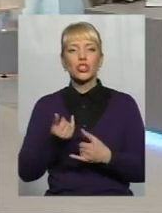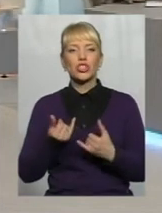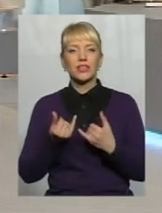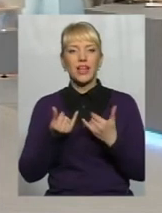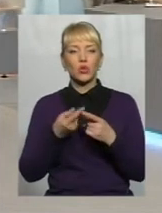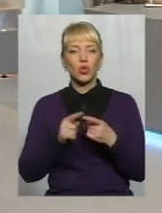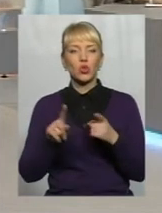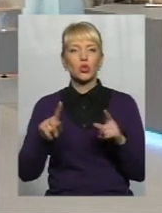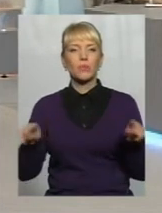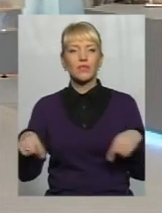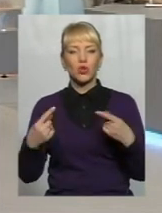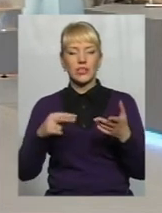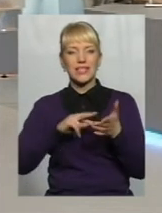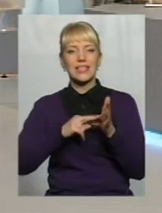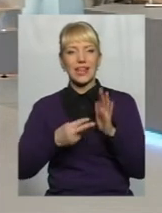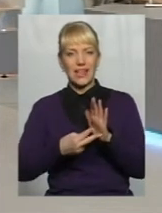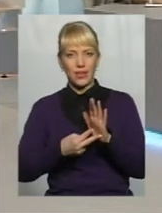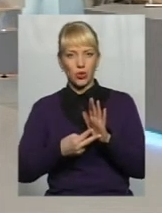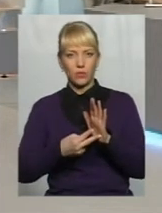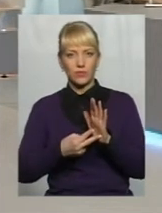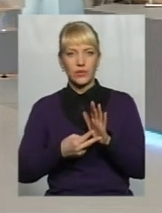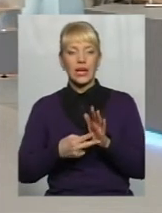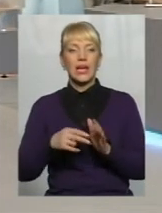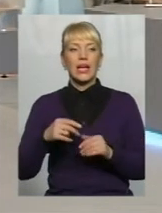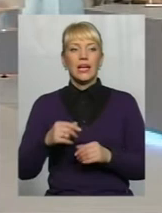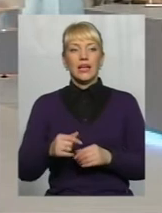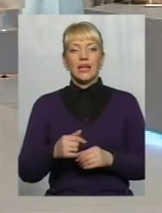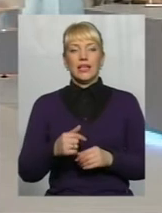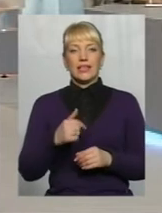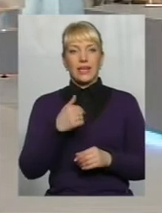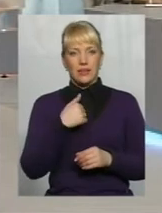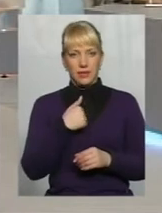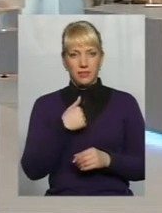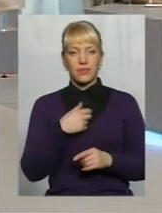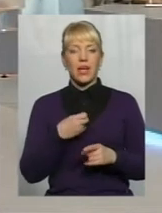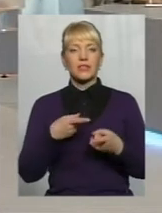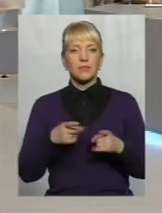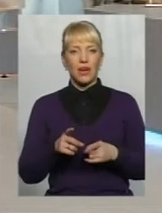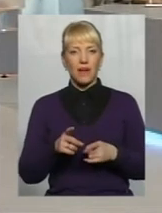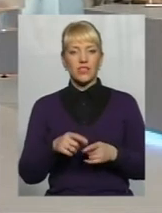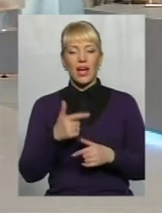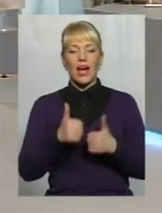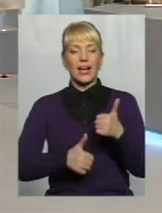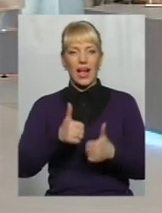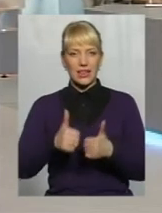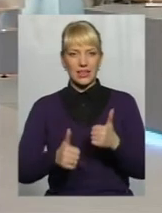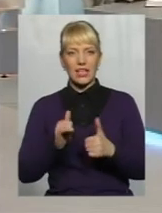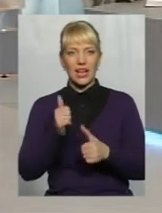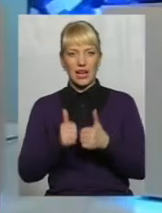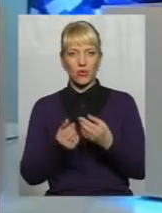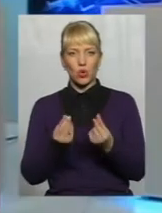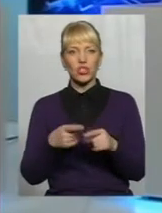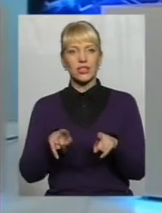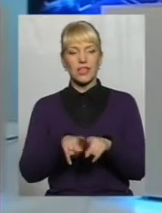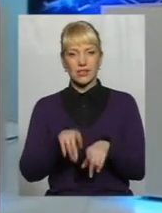створити ту стратегію? Дивіться, я насправді по поводу грантів, грантівських коштів, я скажу так